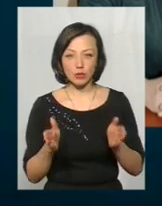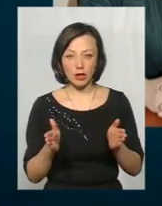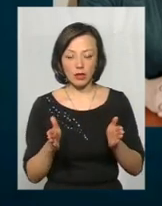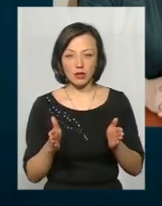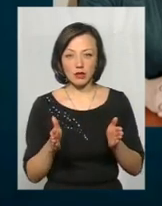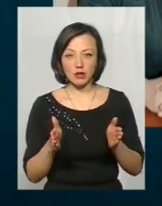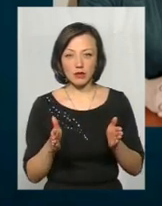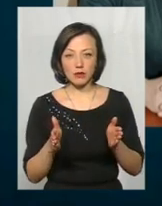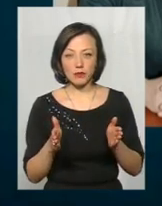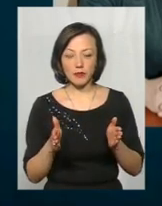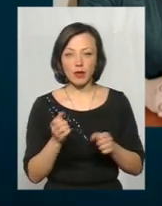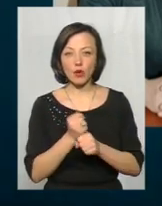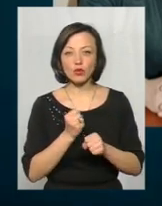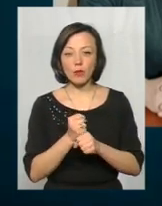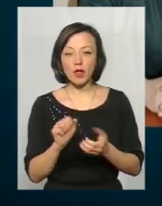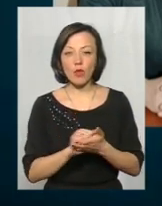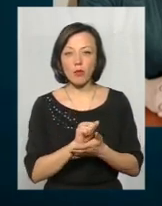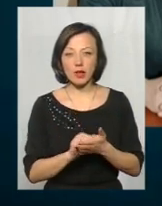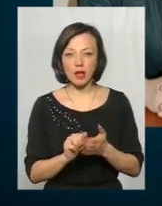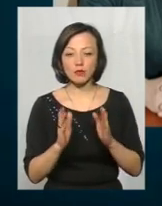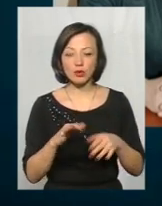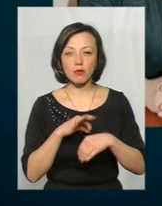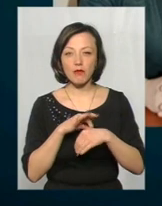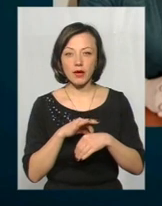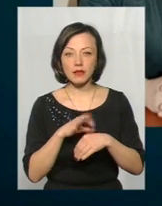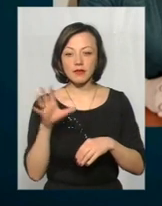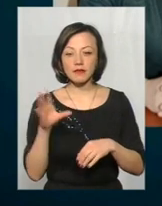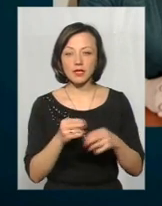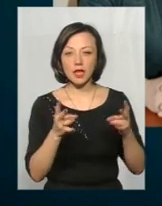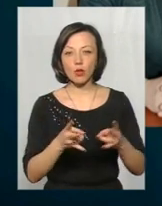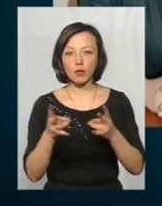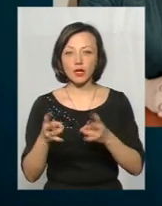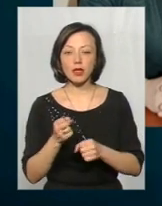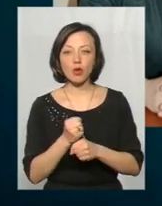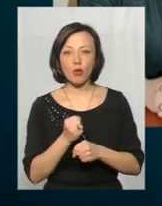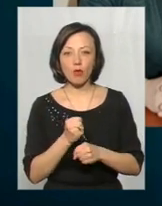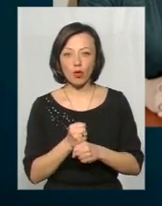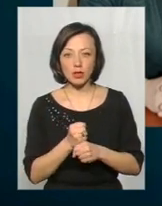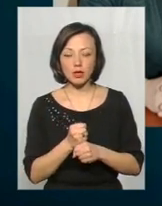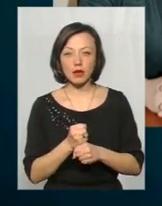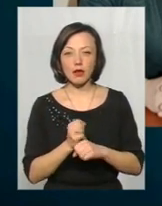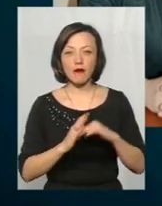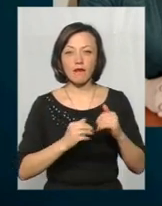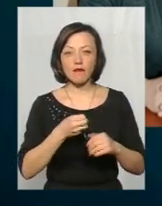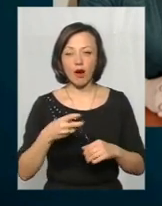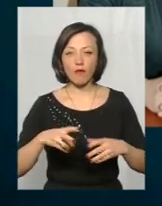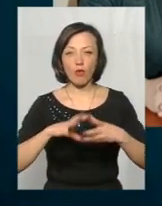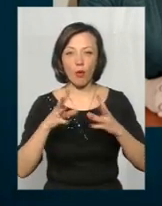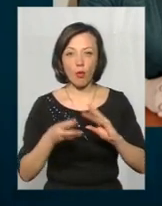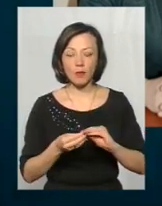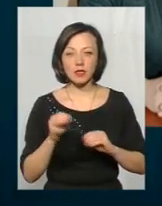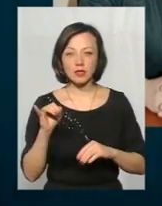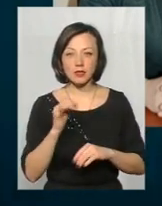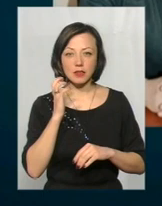принаймні, розробла документація, далі по ній буде проведені всі необхідні роботи фахово, комплексно і